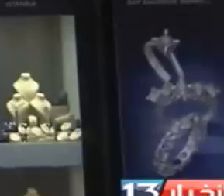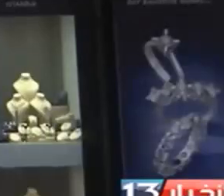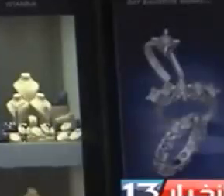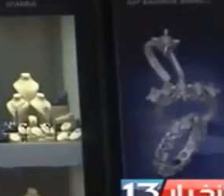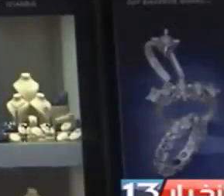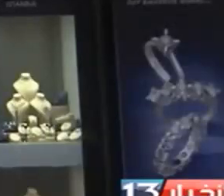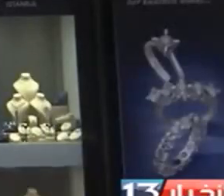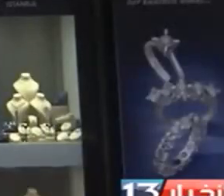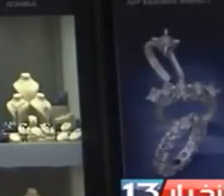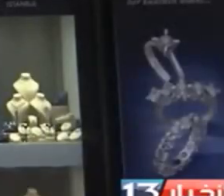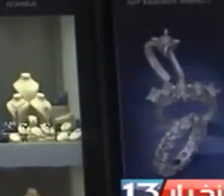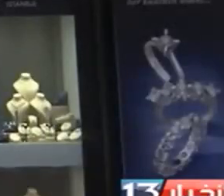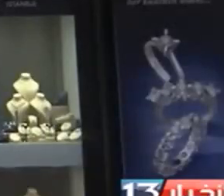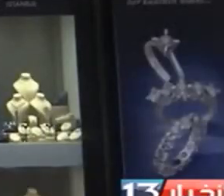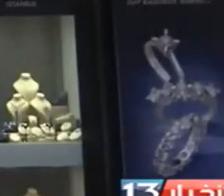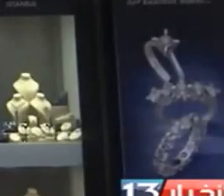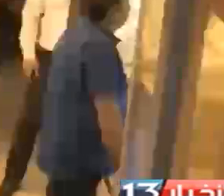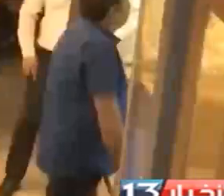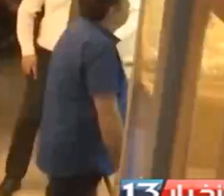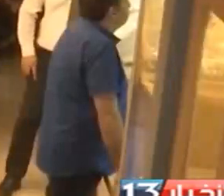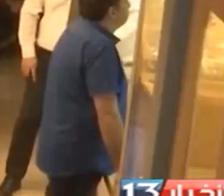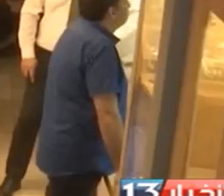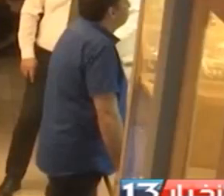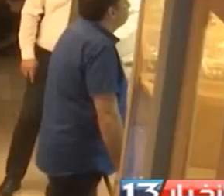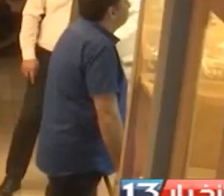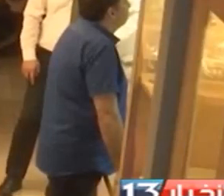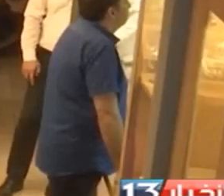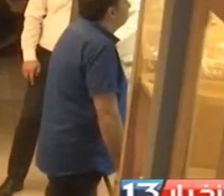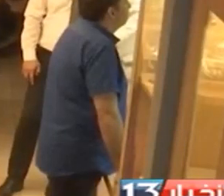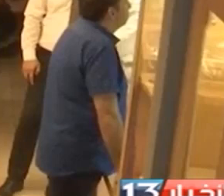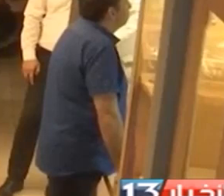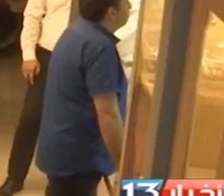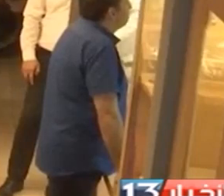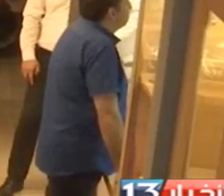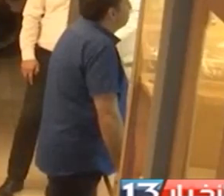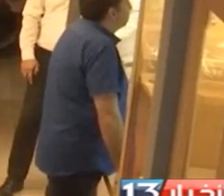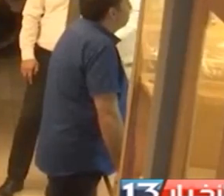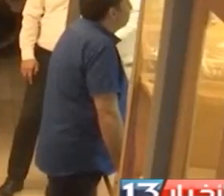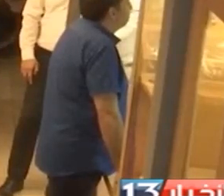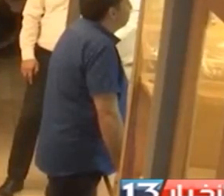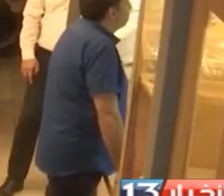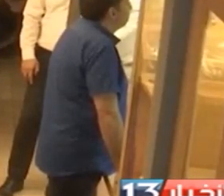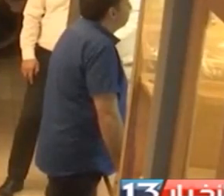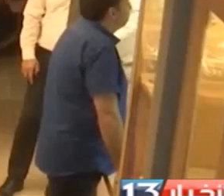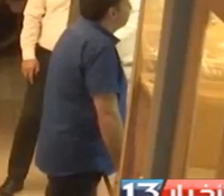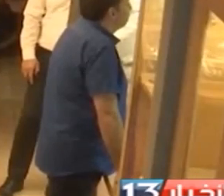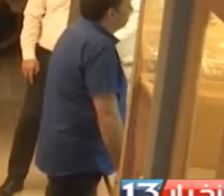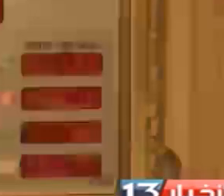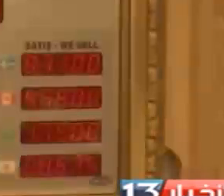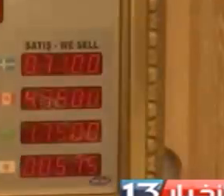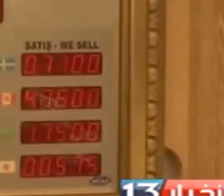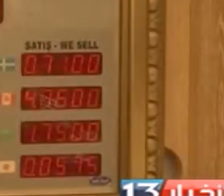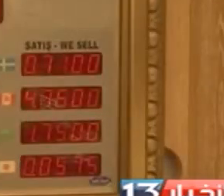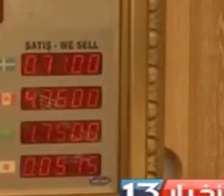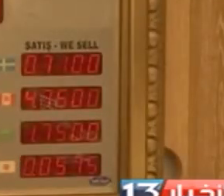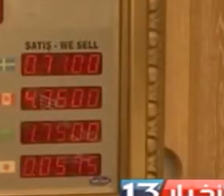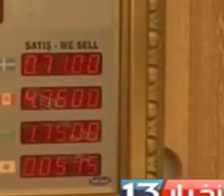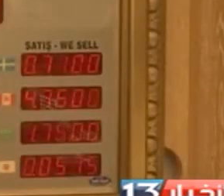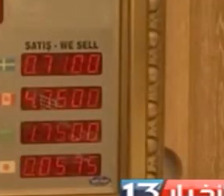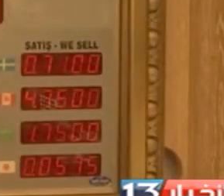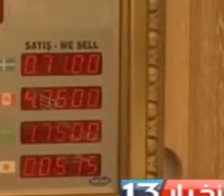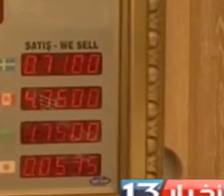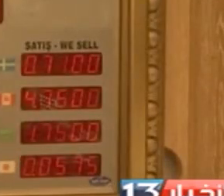أسهم البنوك الأوروبية الكبرى تسجل تراجعاً وسط تصاعد المخاوف بشأن أزمة الليرة التركية التي سجلت